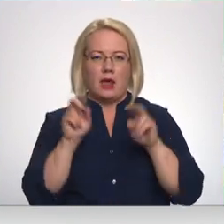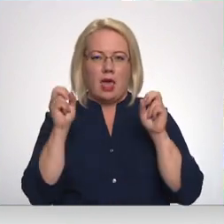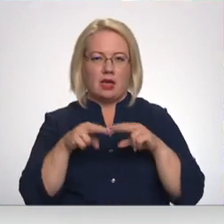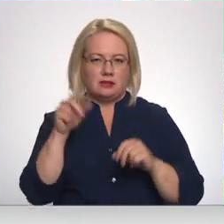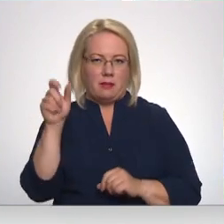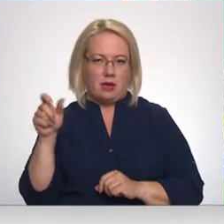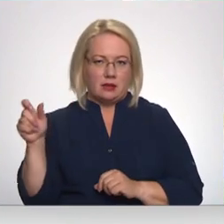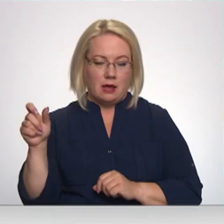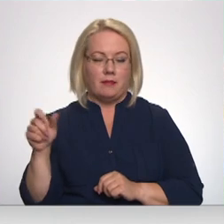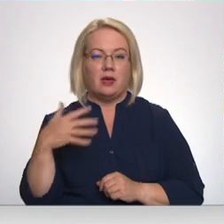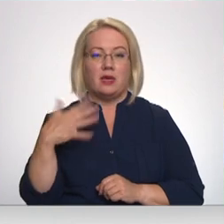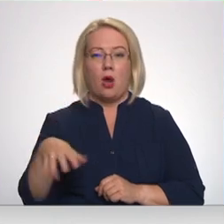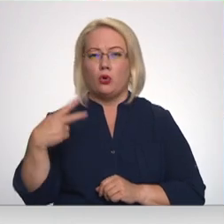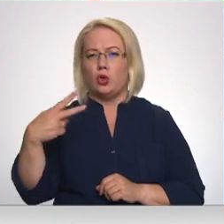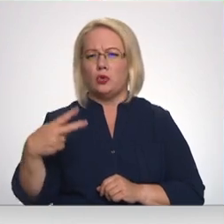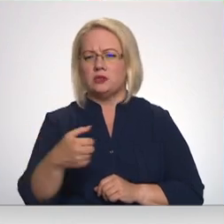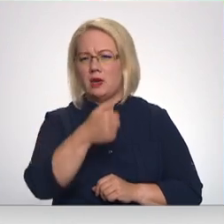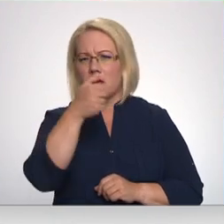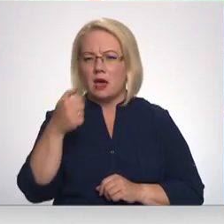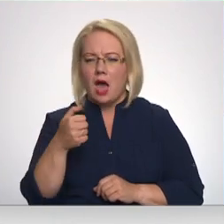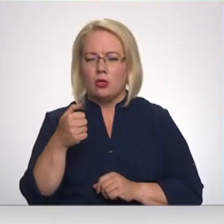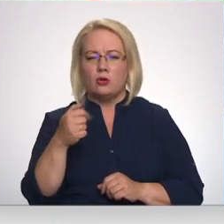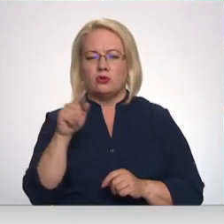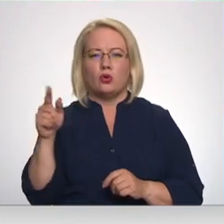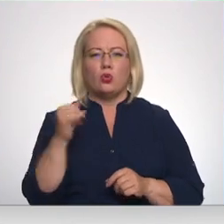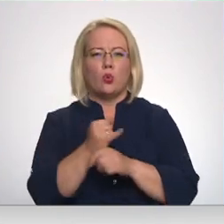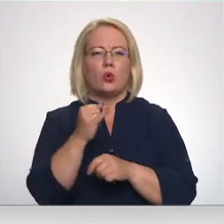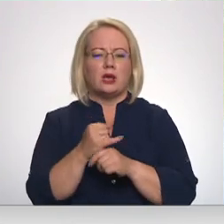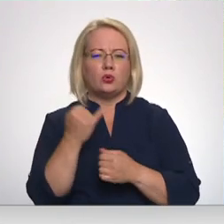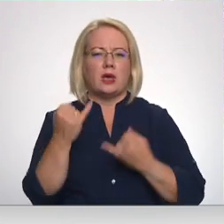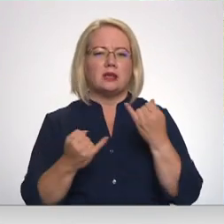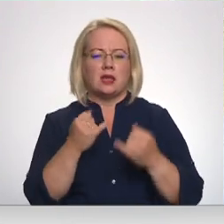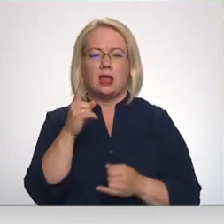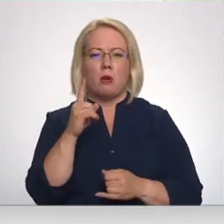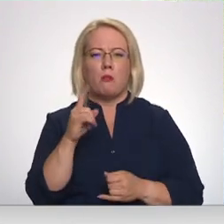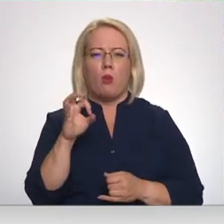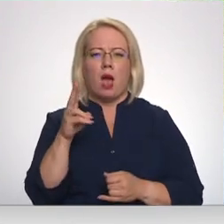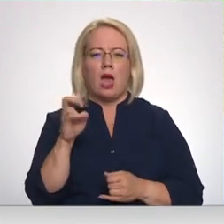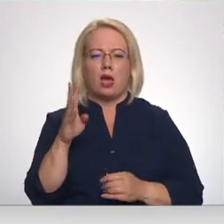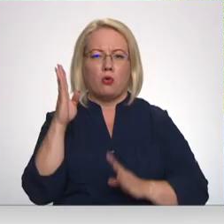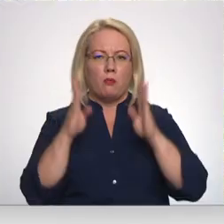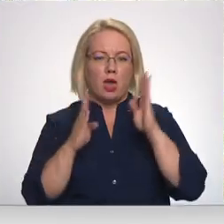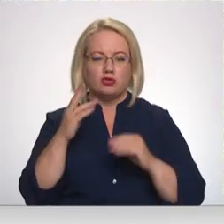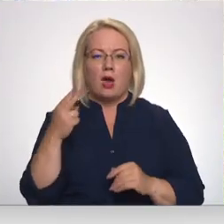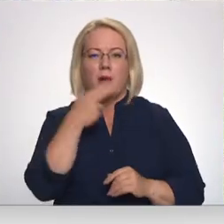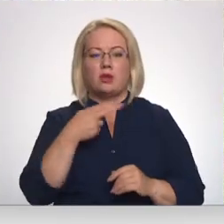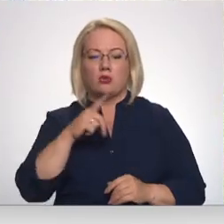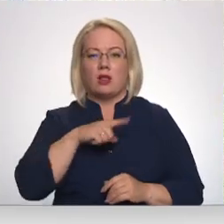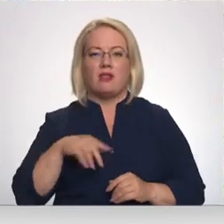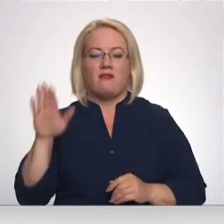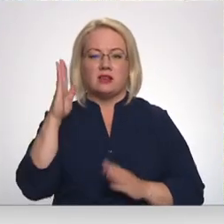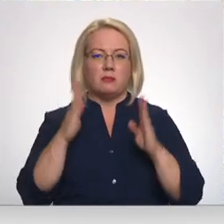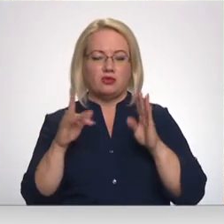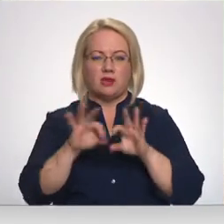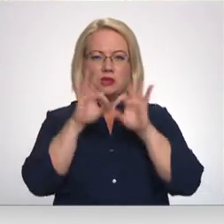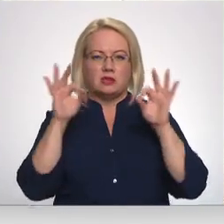Jau vairākā 20 gadus ar mītiem apvīto un turistu iecienīto pokaiņu mežu apsaimnieko Latvijas valsts meži, kuri šajā mežā sākuši